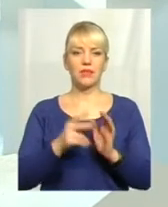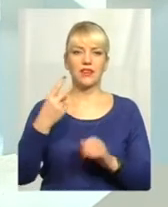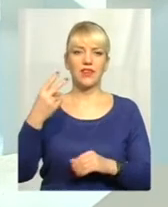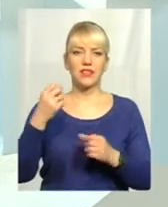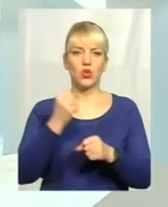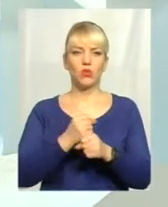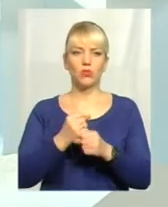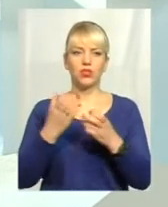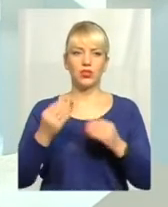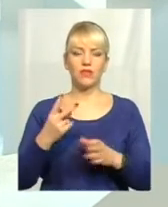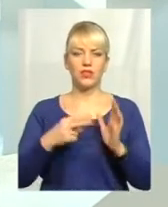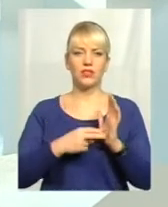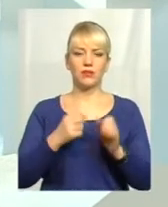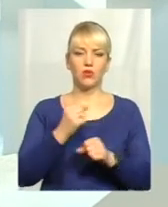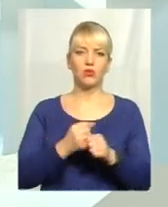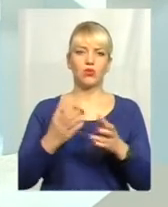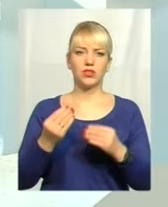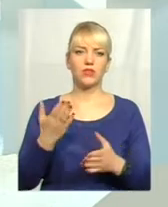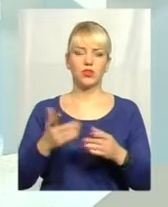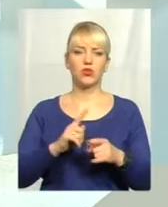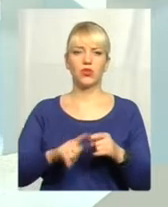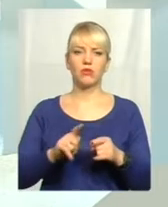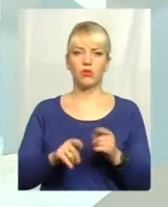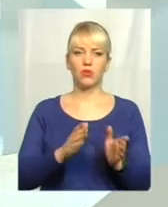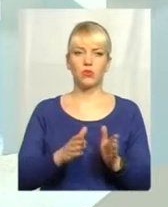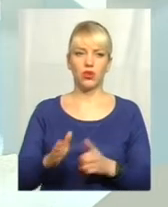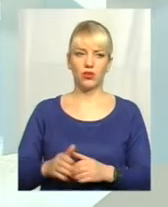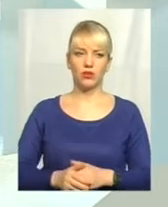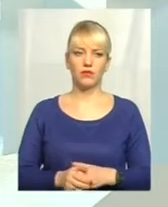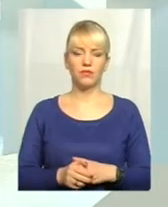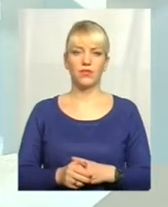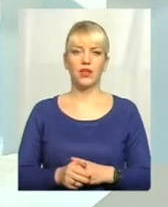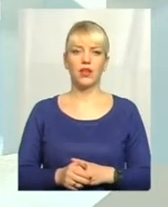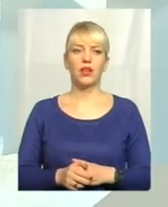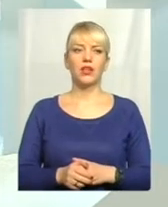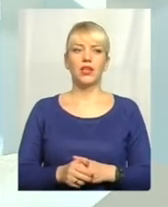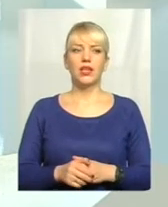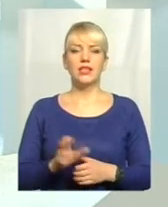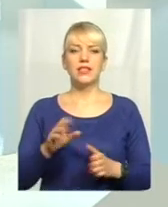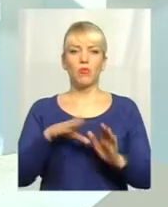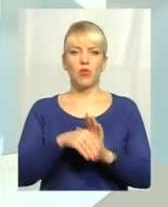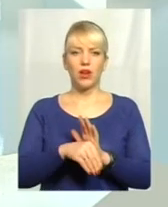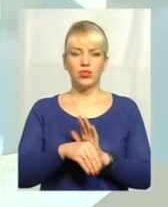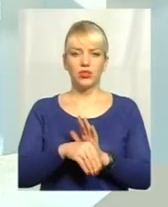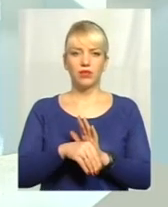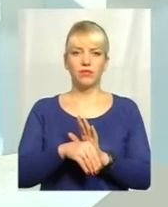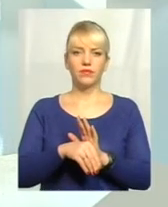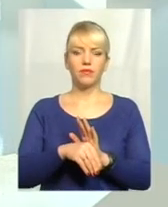днів і 7 робочих днів, це якщо в нас іде терміновий порядок. В принципі, із запровадженням